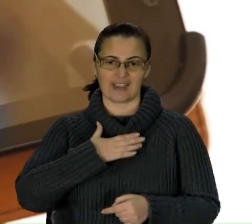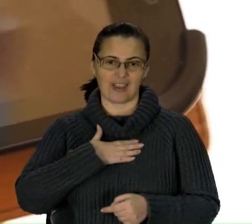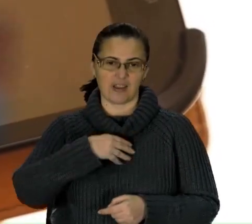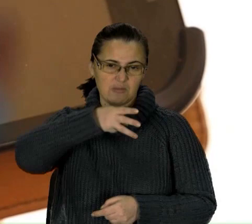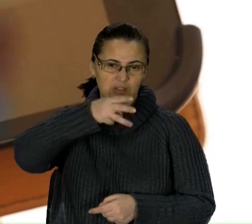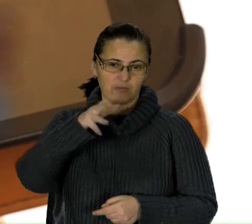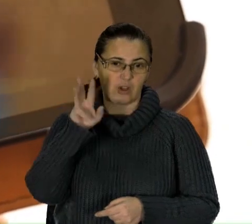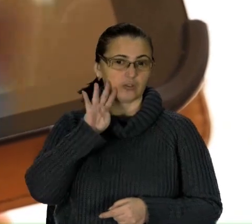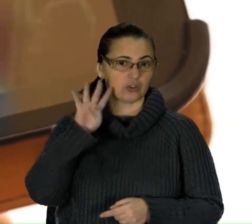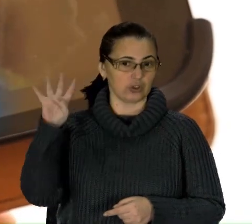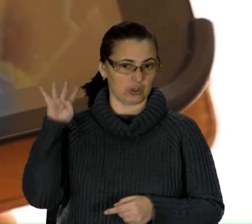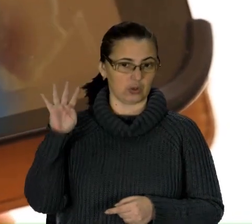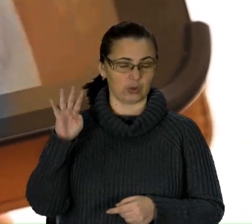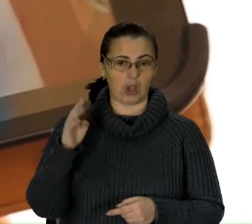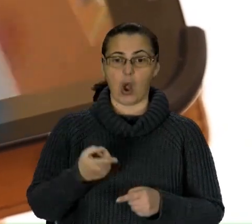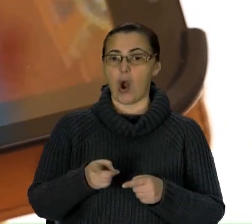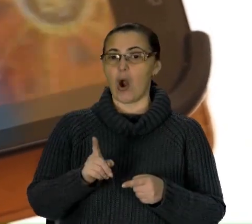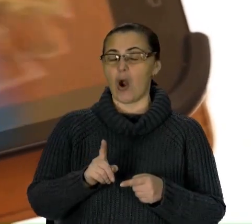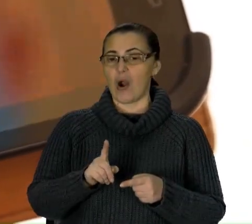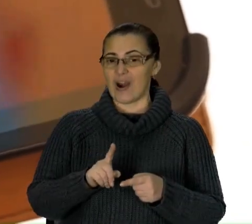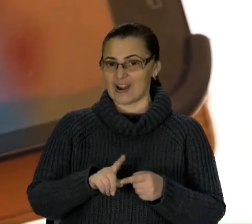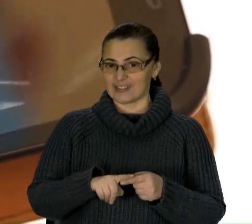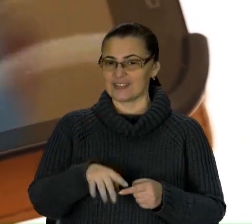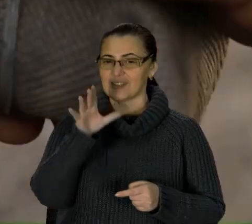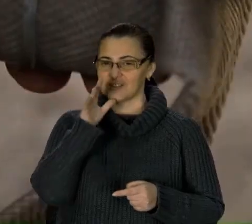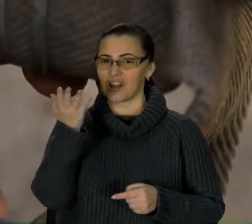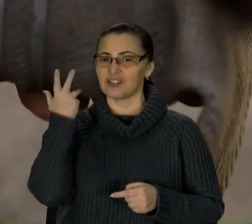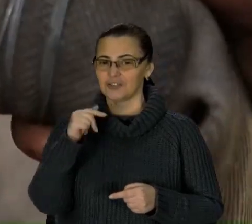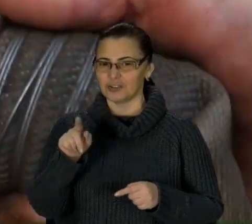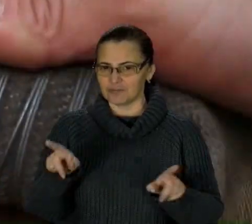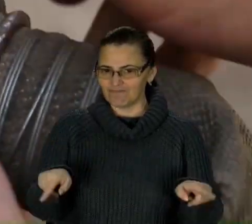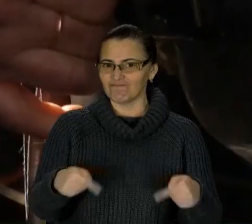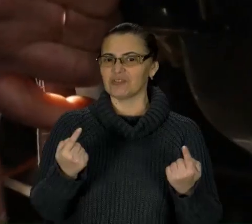селі Містковичі, що на Самбірщині, сформували місцеву пожежну команду.